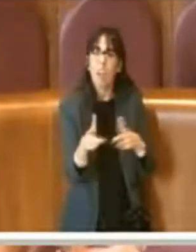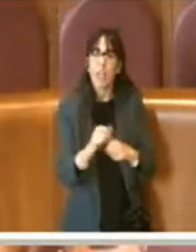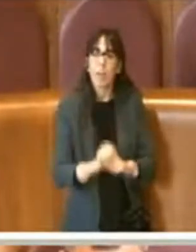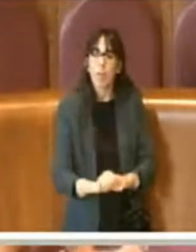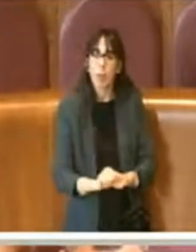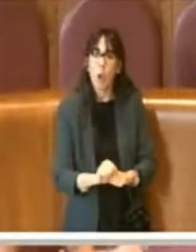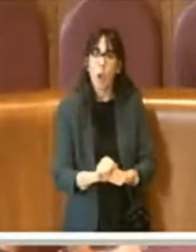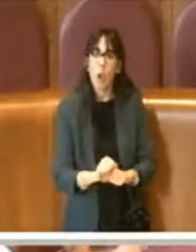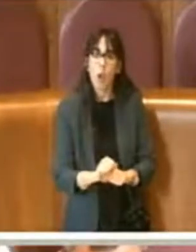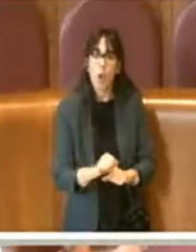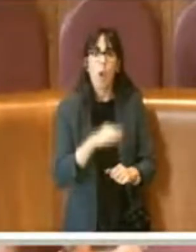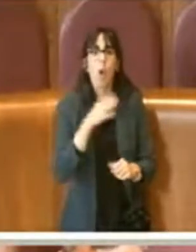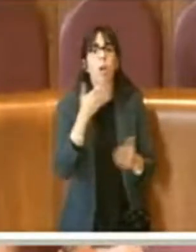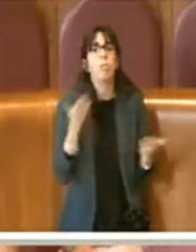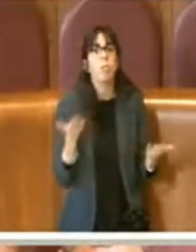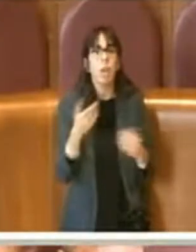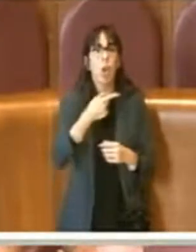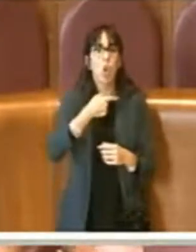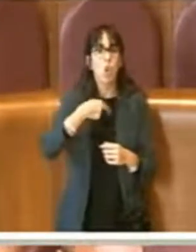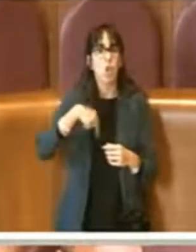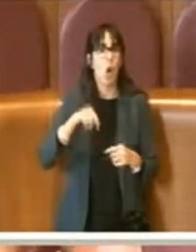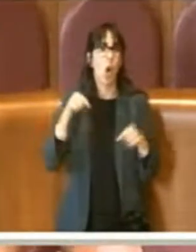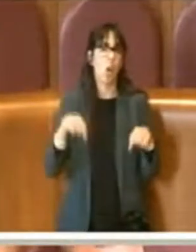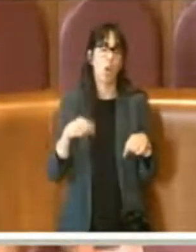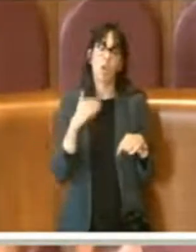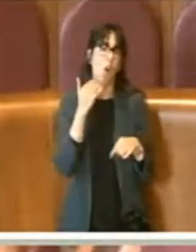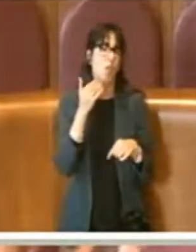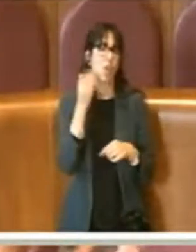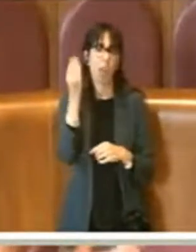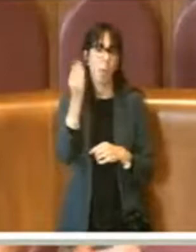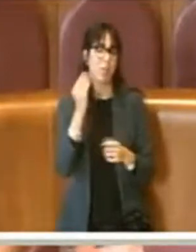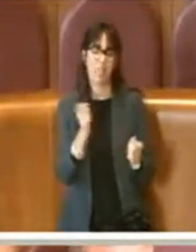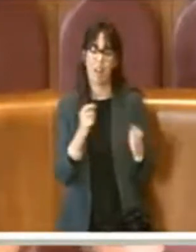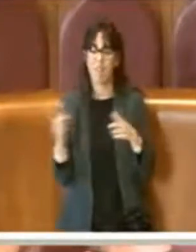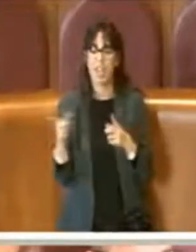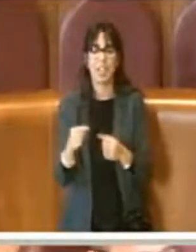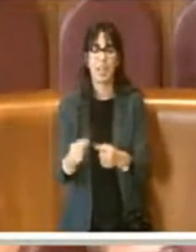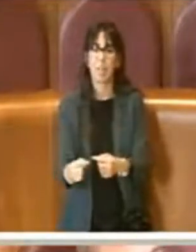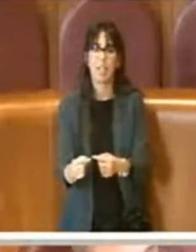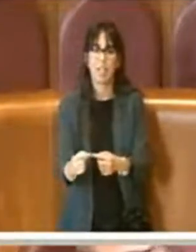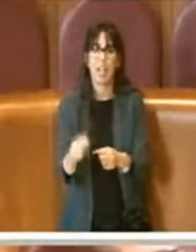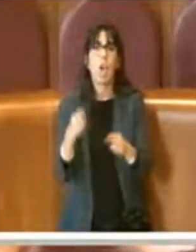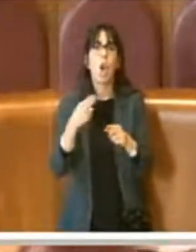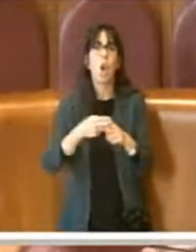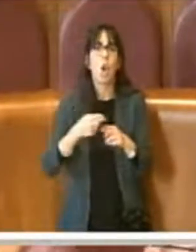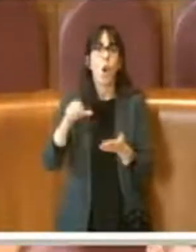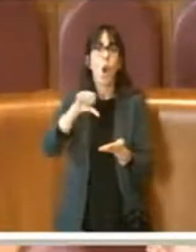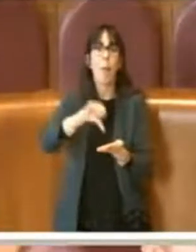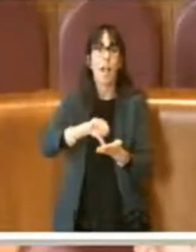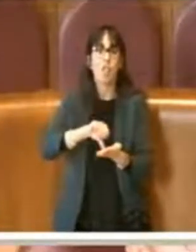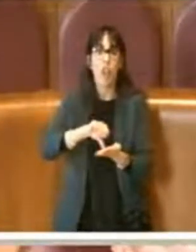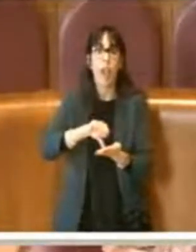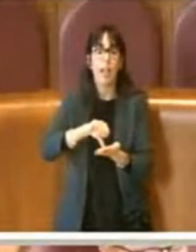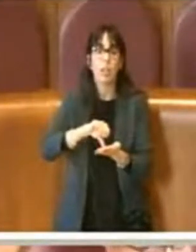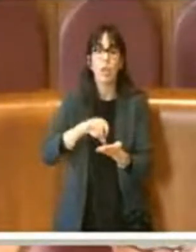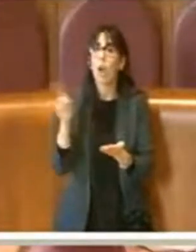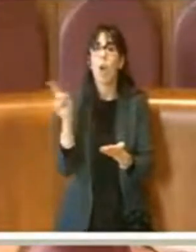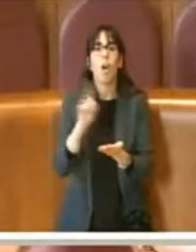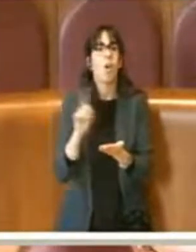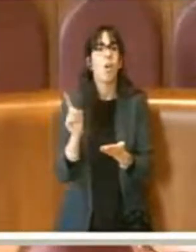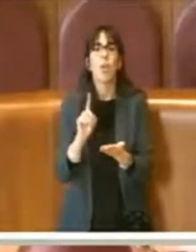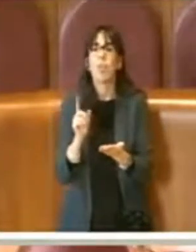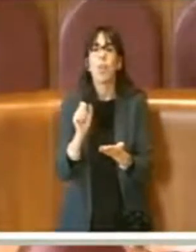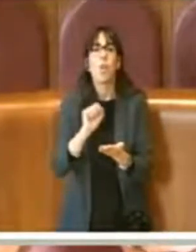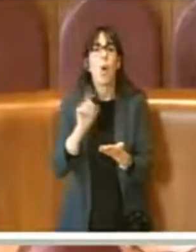abborrono, non ci vogliamo neanche pensare. Il centro di Roma non è una porzione di città dedita all